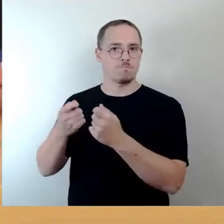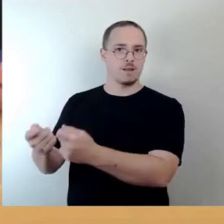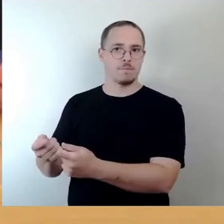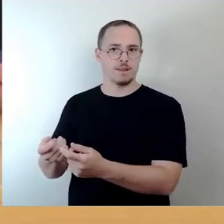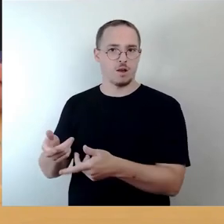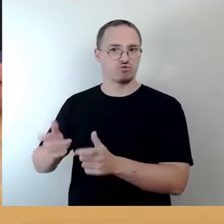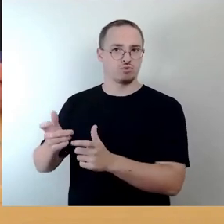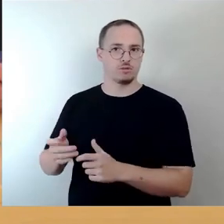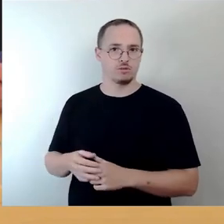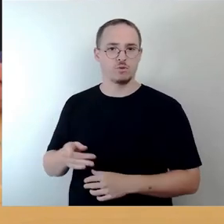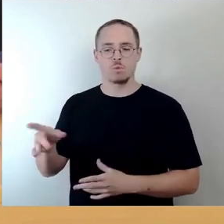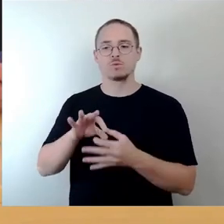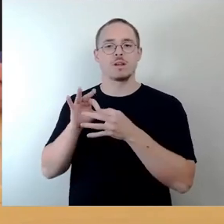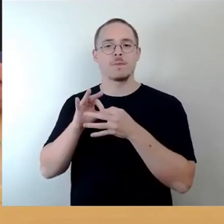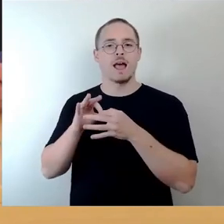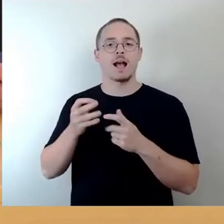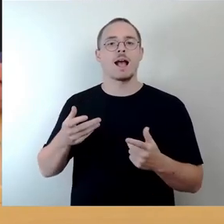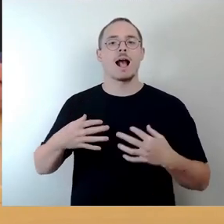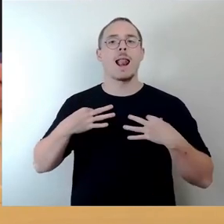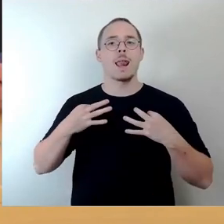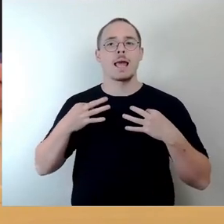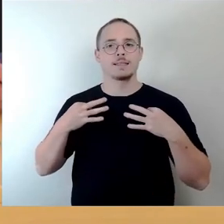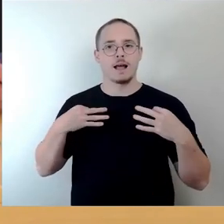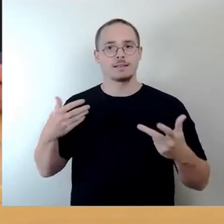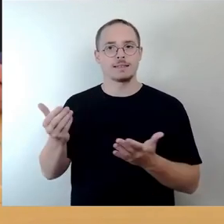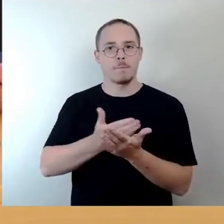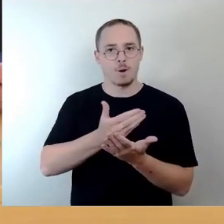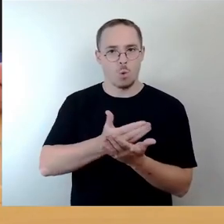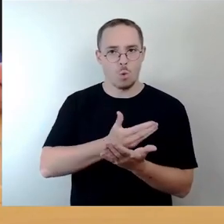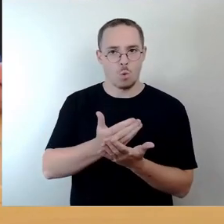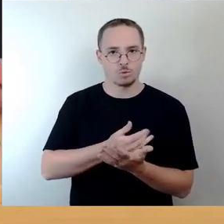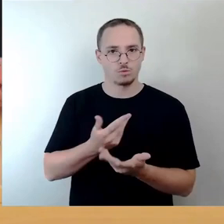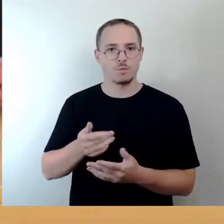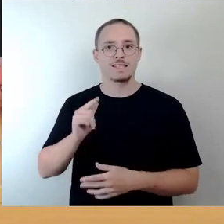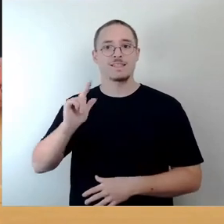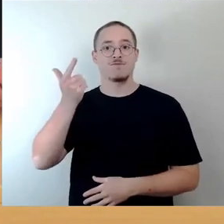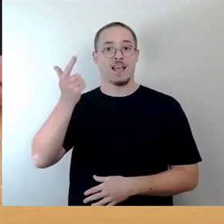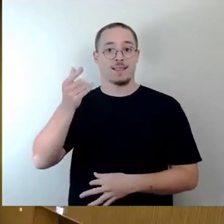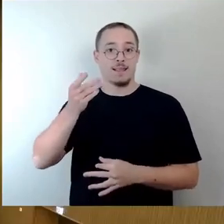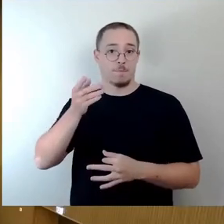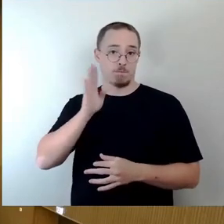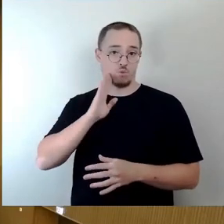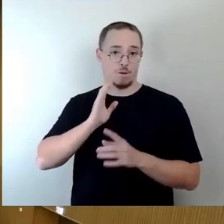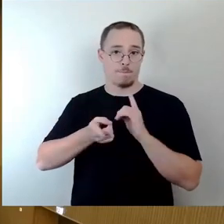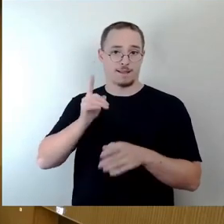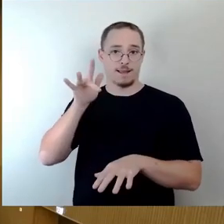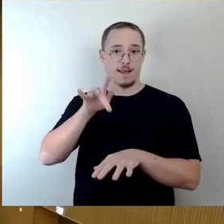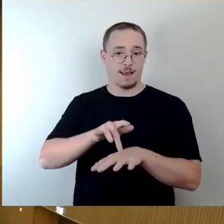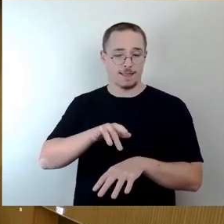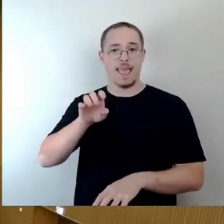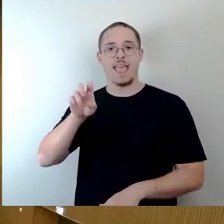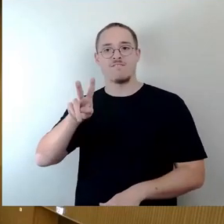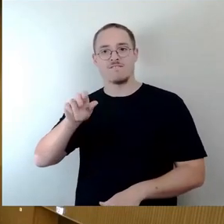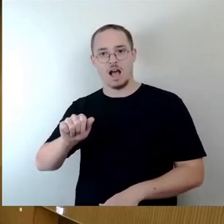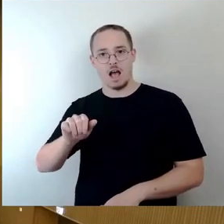für alle. Dann wurde nochmal die zweite Bürgermeisterin, Eva Jenning, was dazu sagen. Ja, vielen Dank, Herr Vorsitzender. Wir hatten Ihnen ja